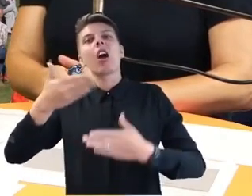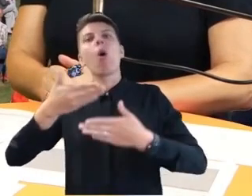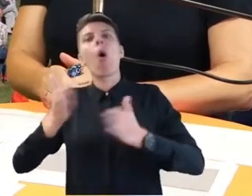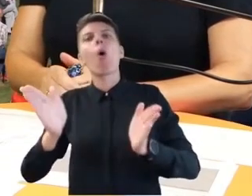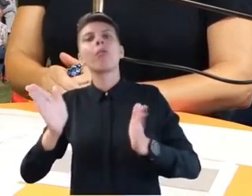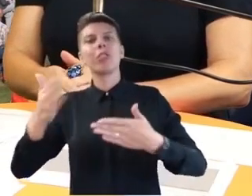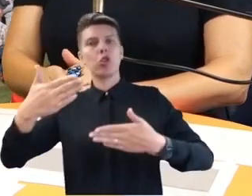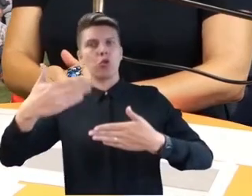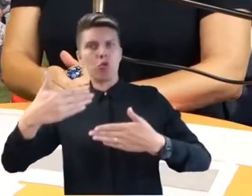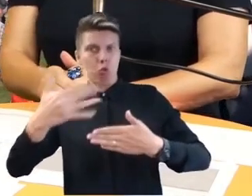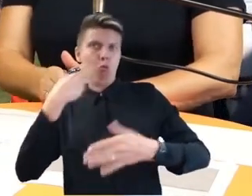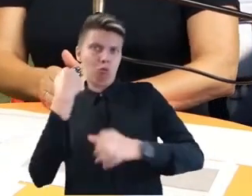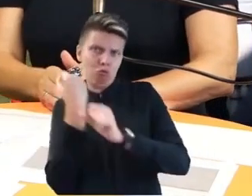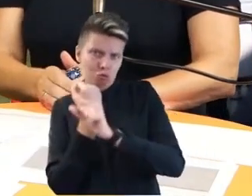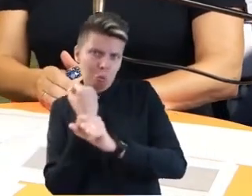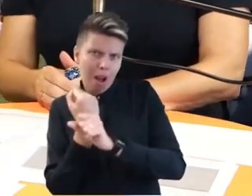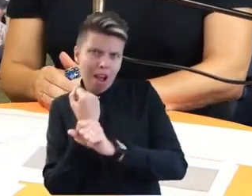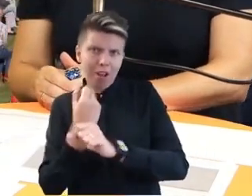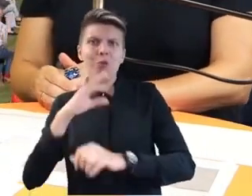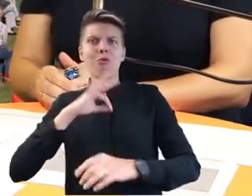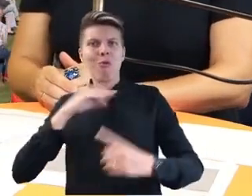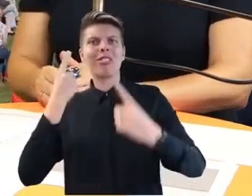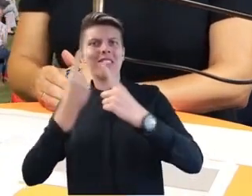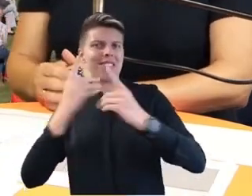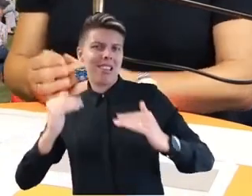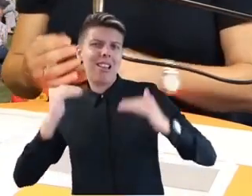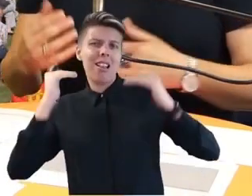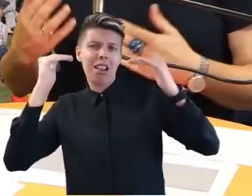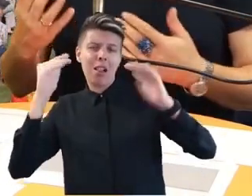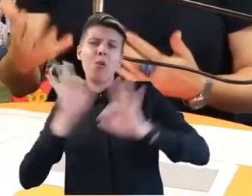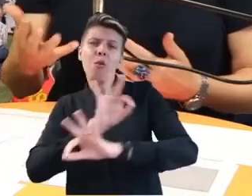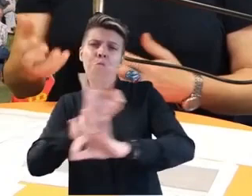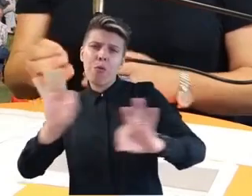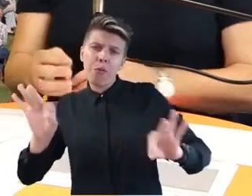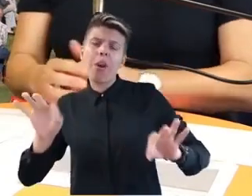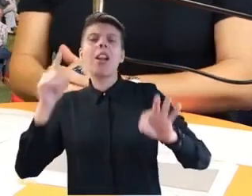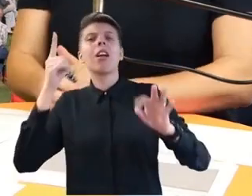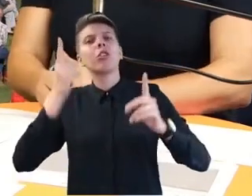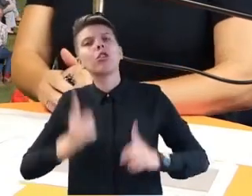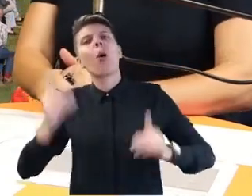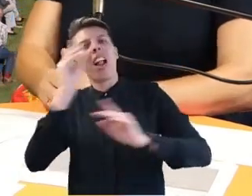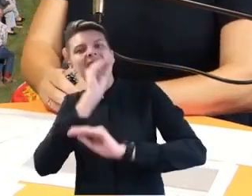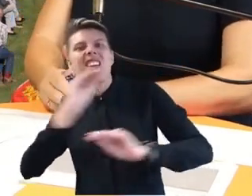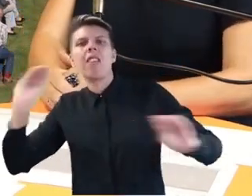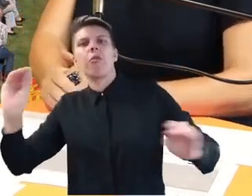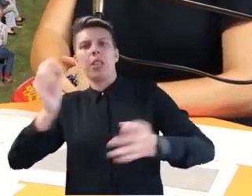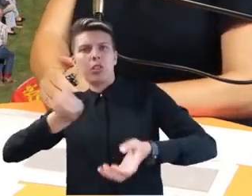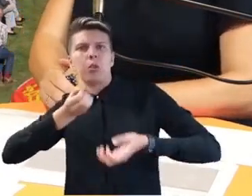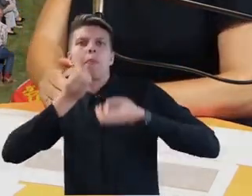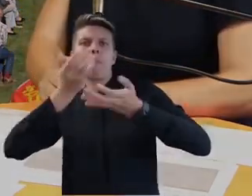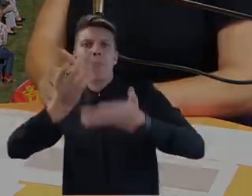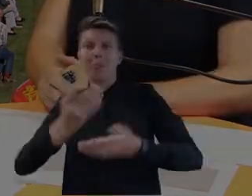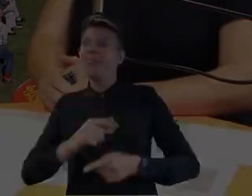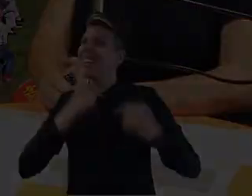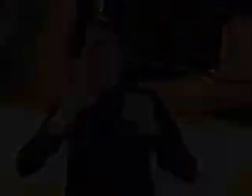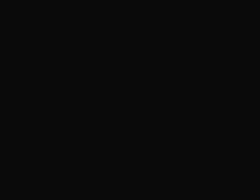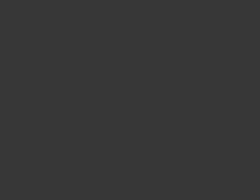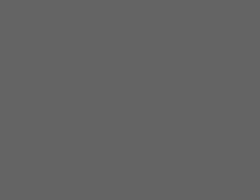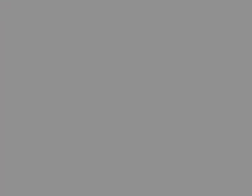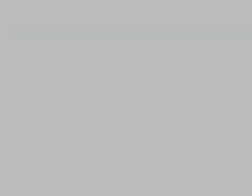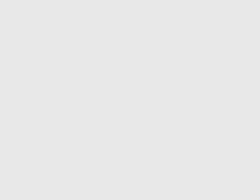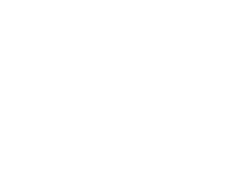sehr daran interessiert sind, Sie zu informieren darüber. Herzlichen Dank.